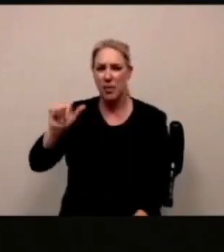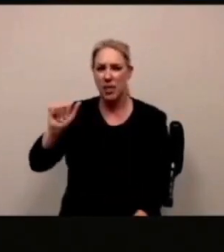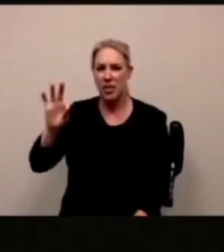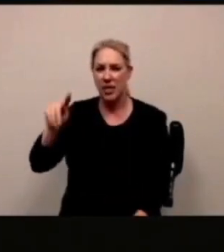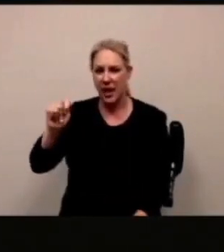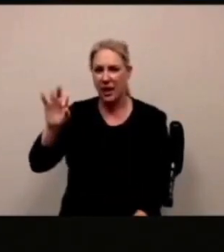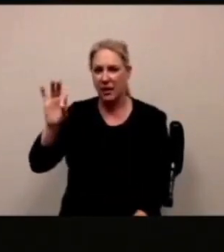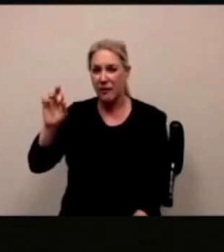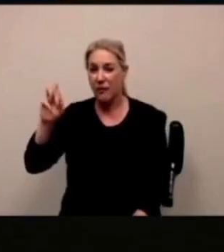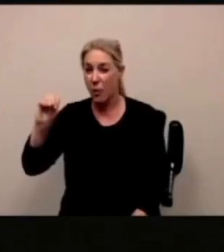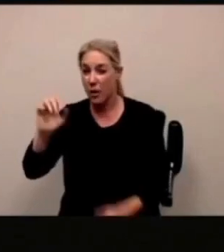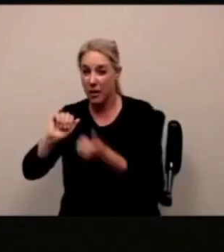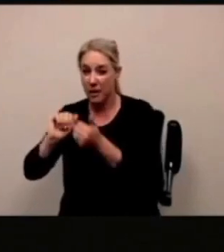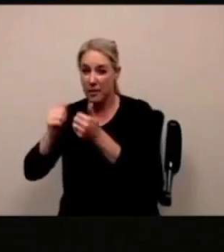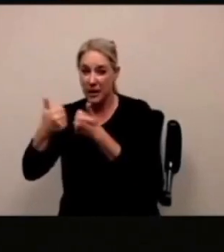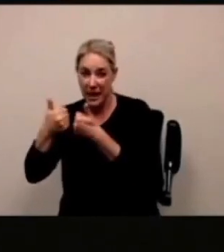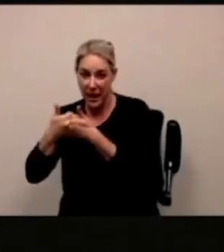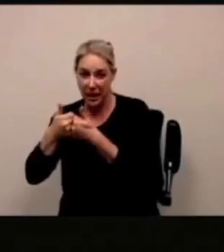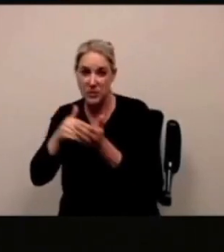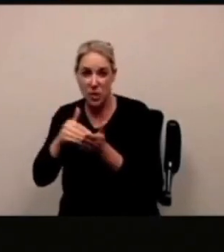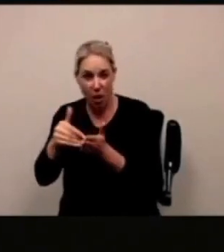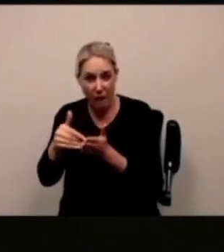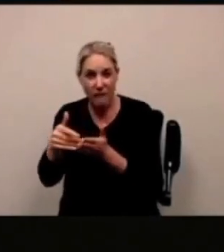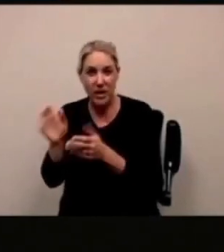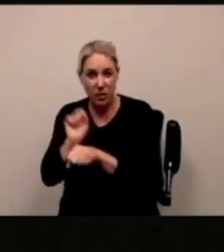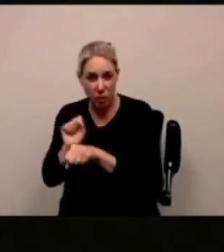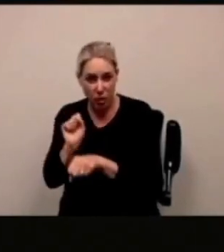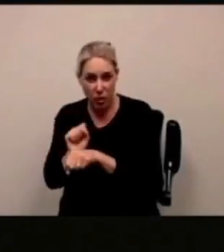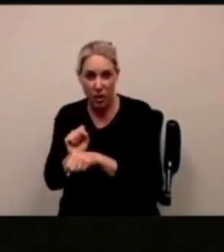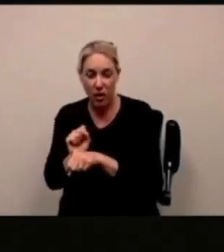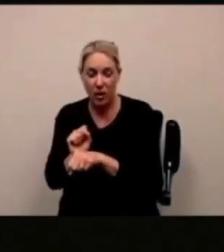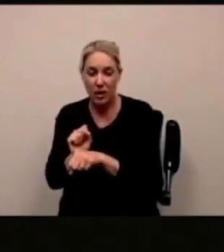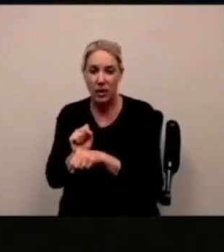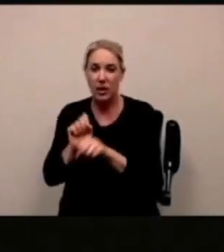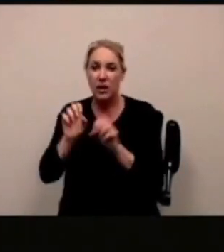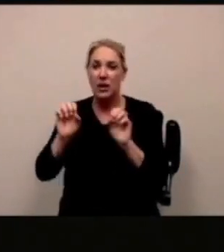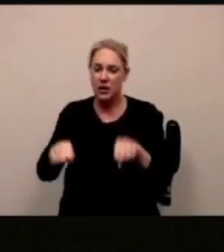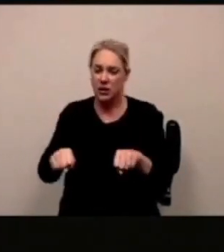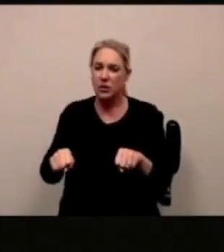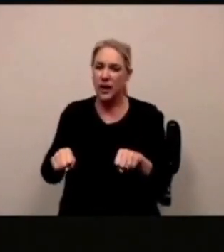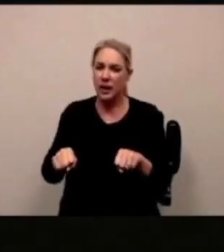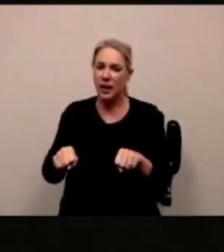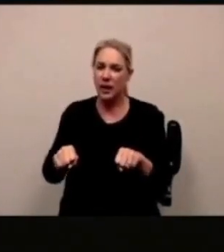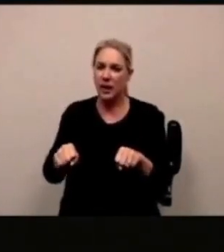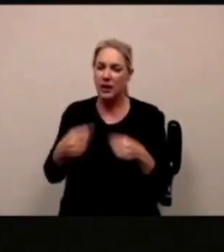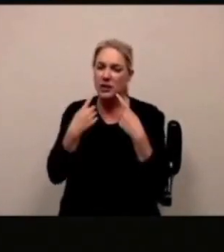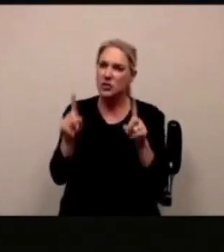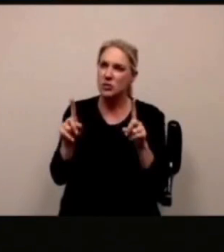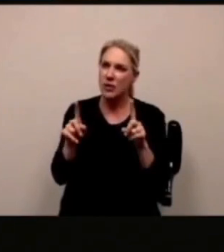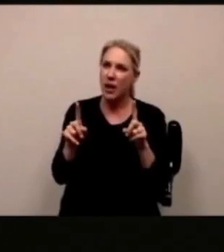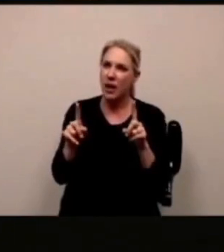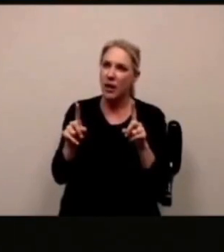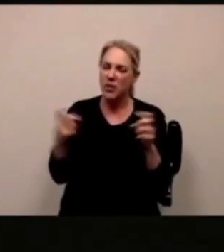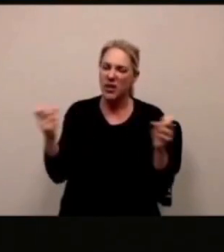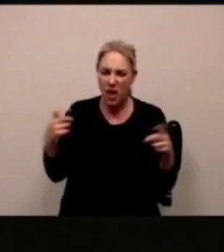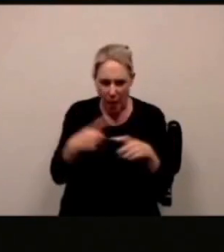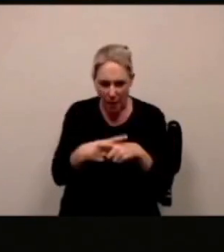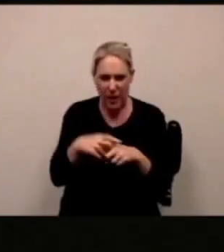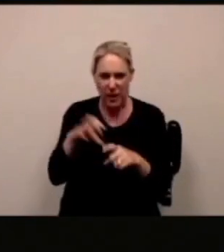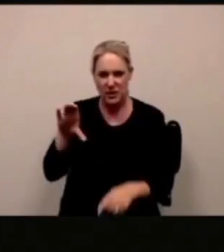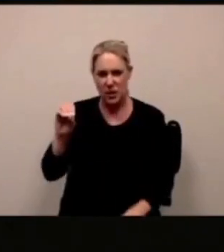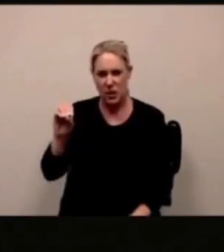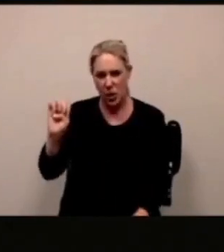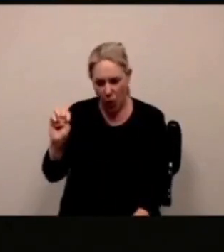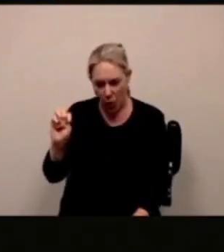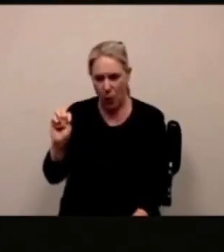perché così funzionano i giochi che gli sprite rimangono fissi e il mondo si muove tutto intorno cioè si